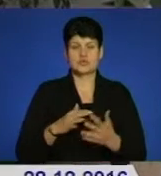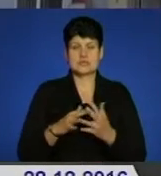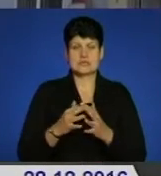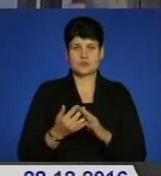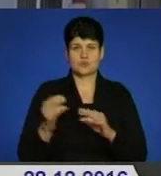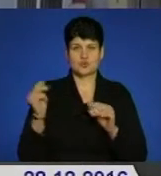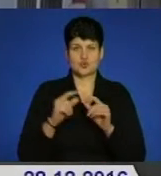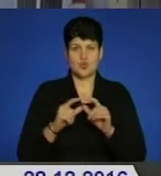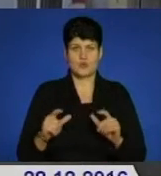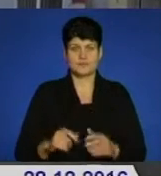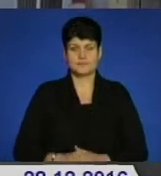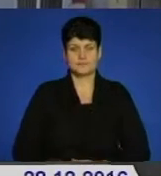школи. Дякую!